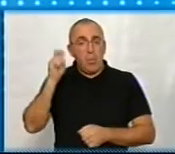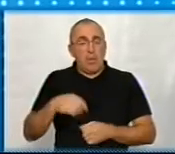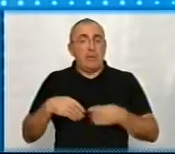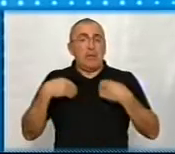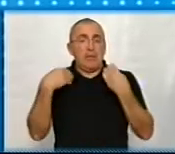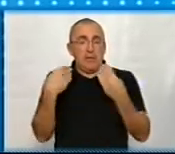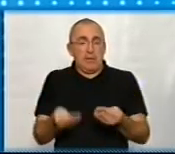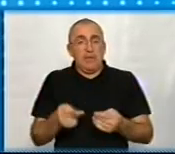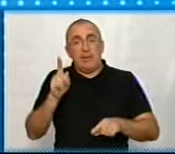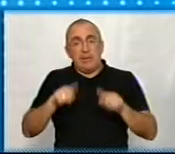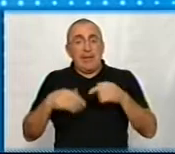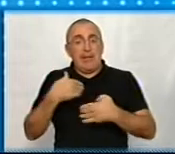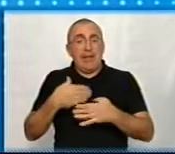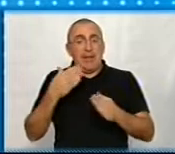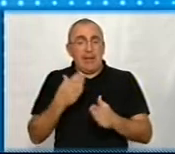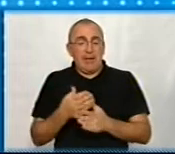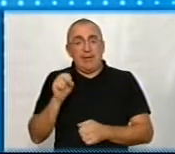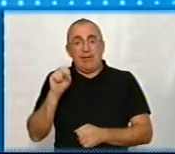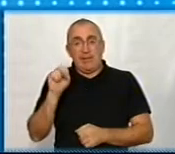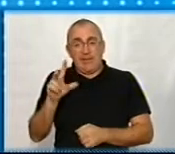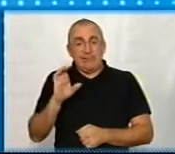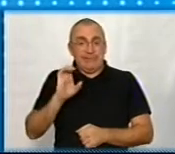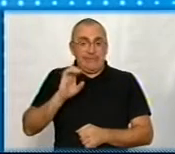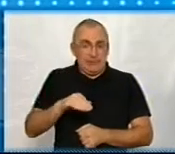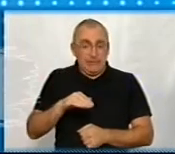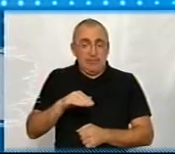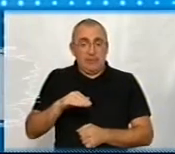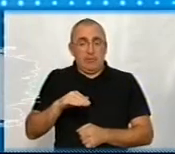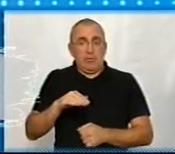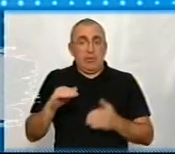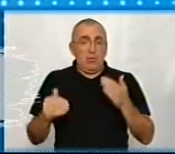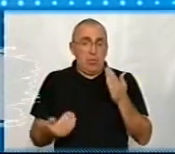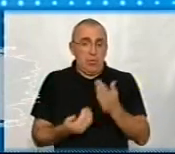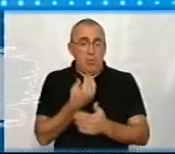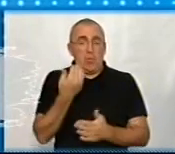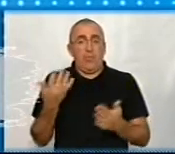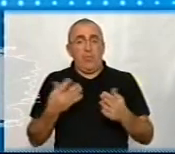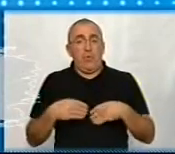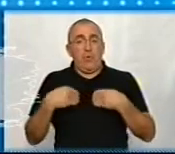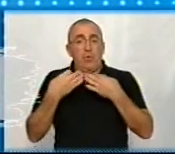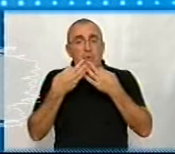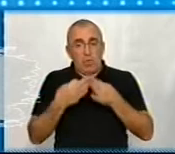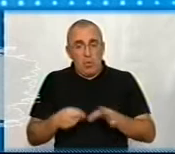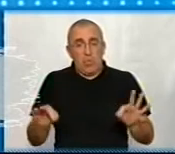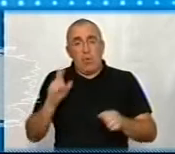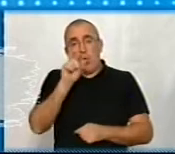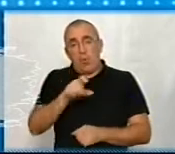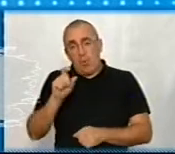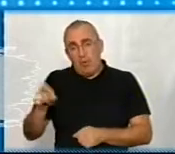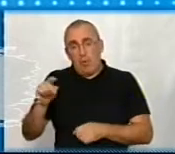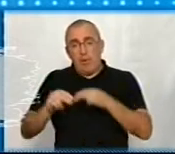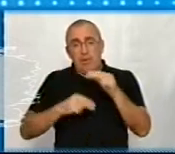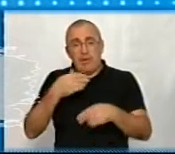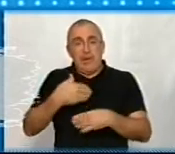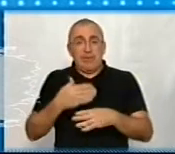дає деякі інструменти, здається, 13-та стаття в новому, якраз які і дозволяють громадянам через